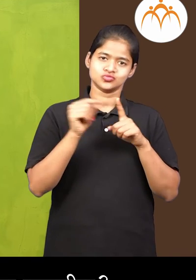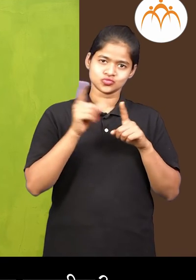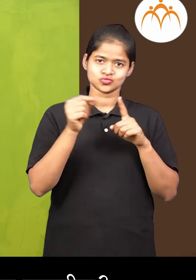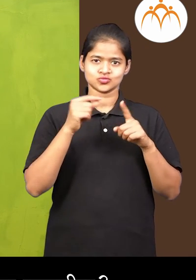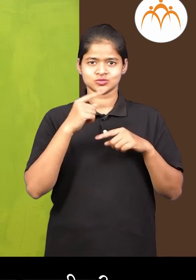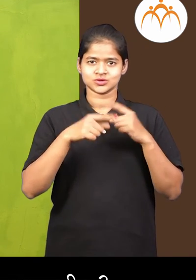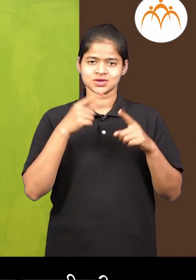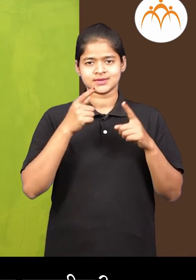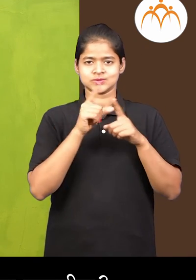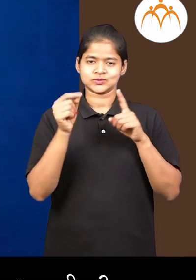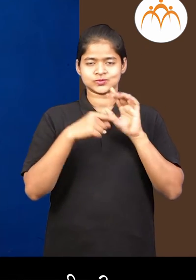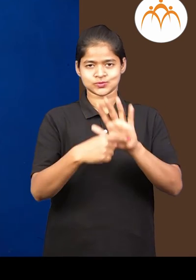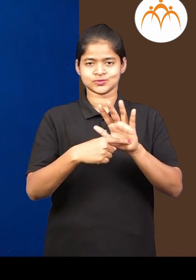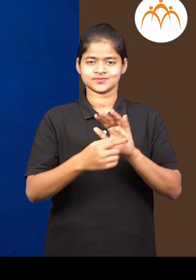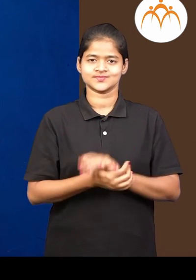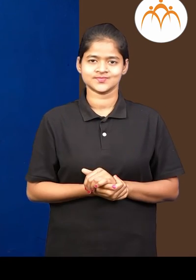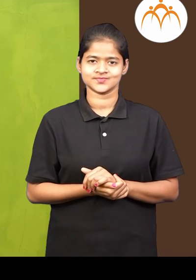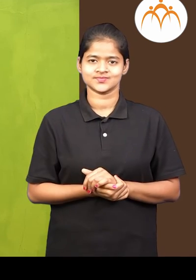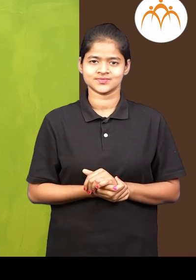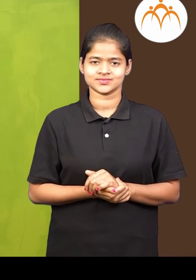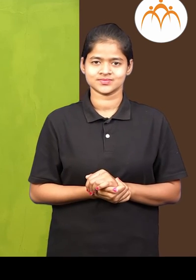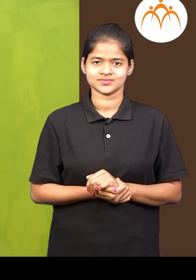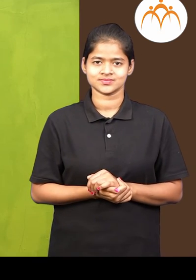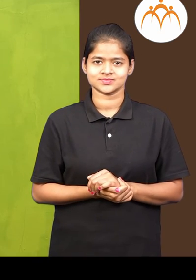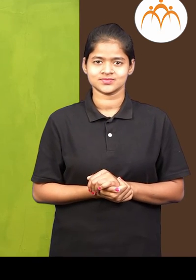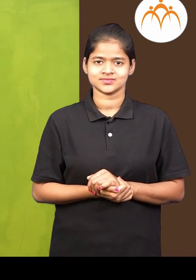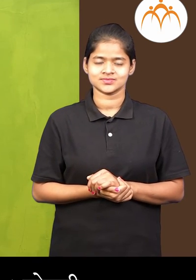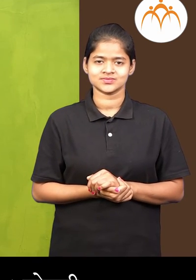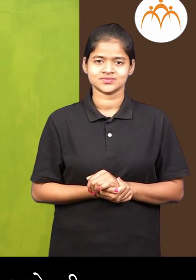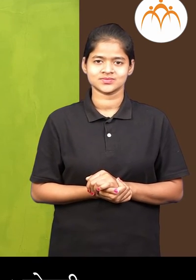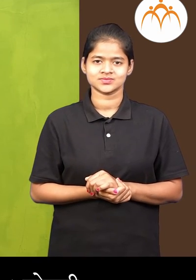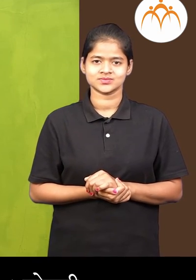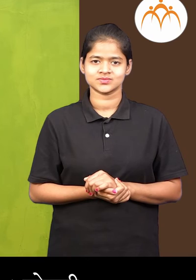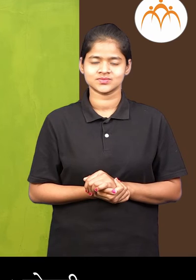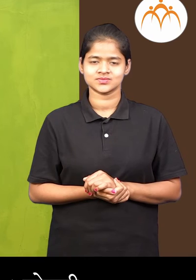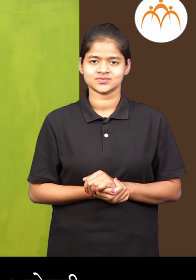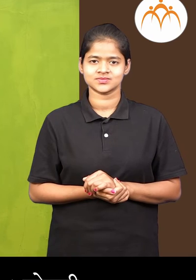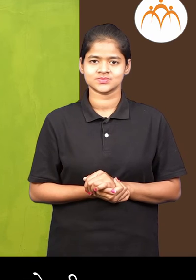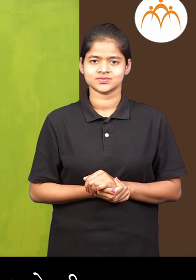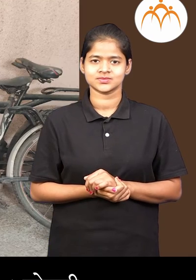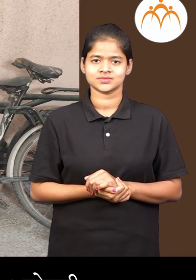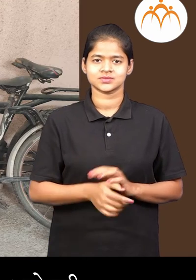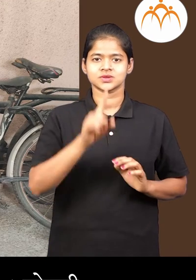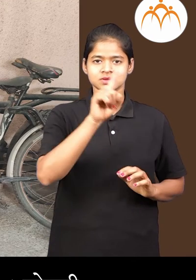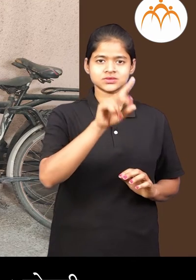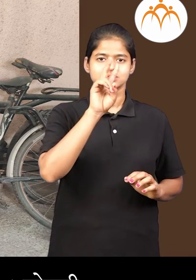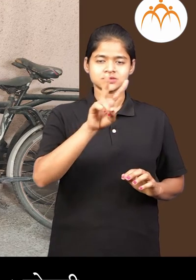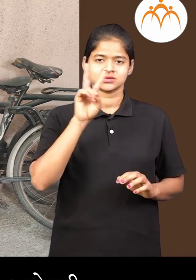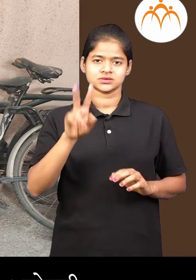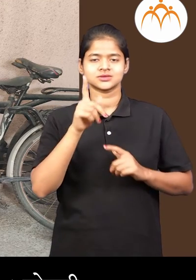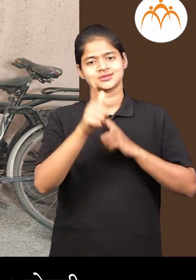बेर्जेची शाब्दी कुदाना करून बक्षिल चल पहिल अगे 102